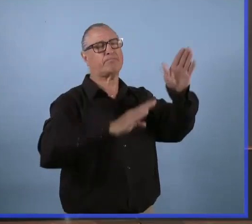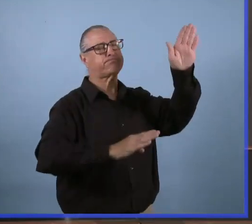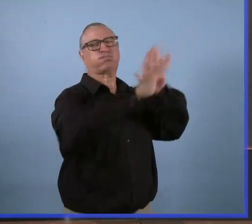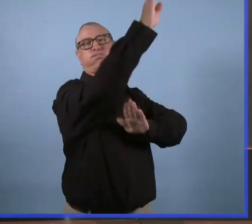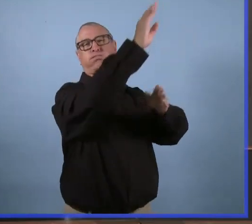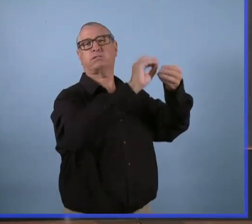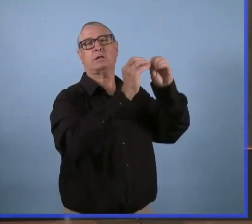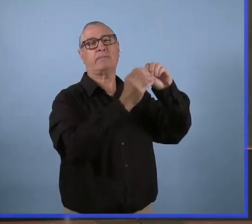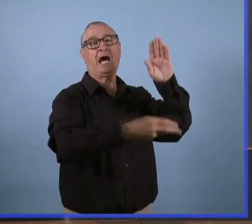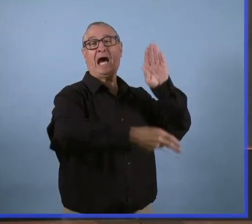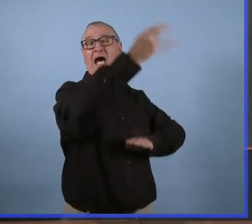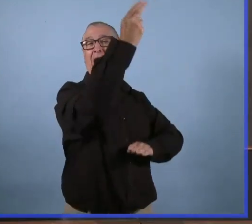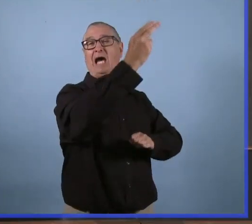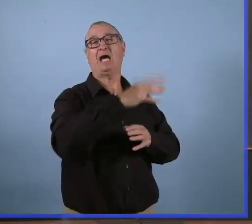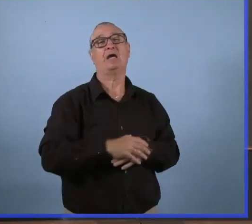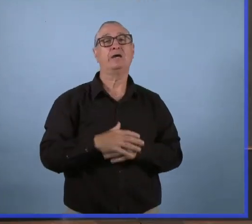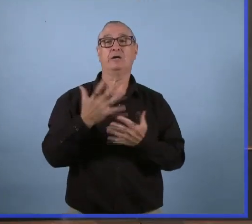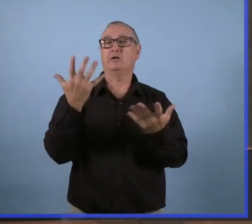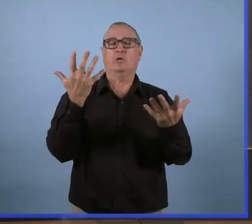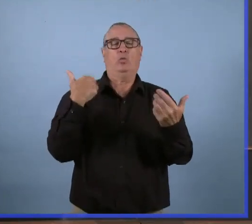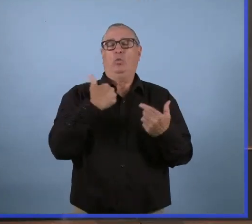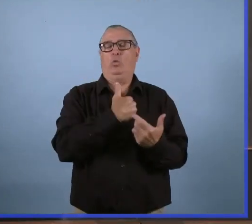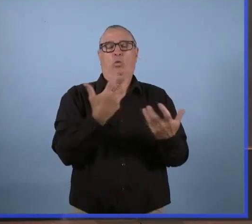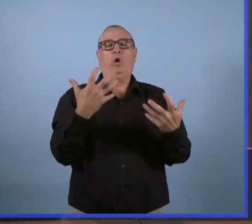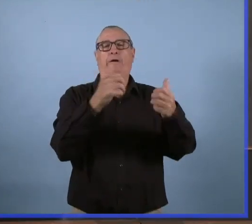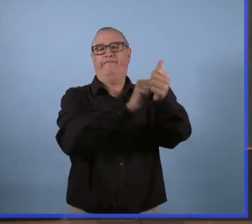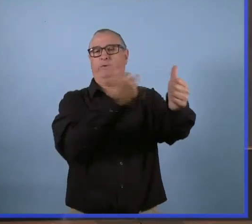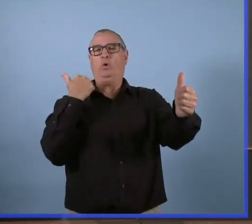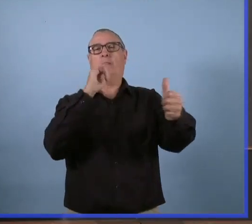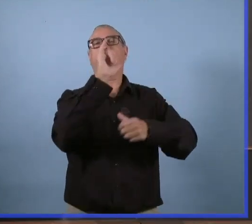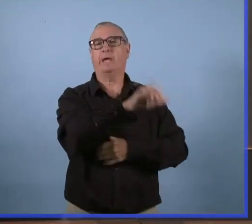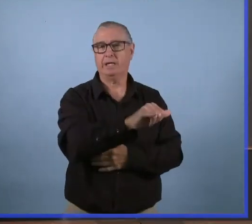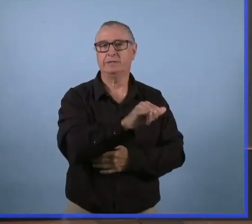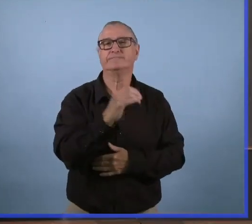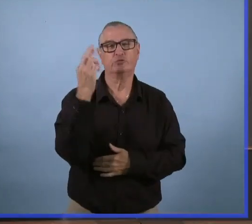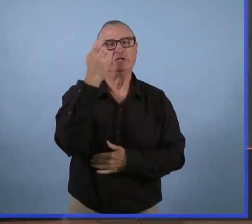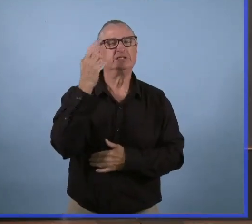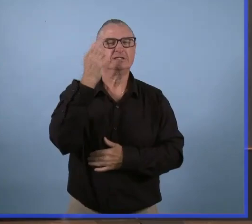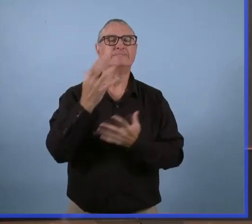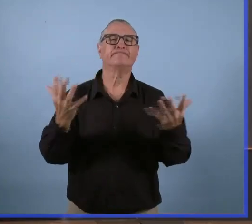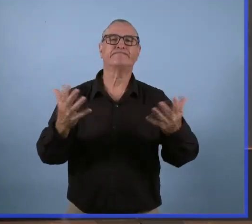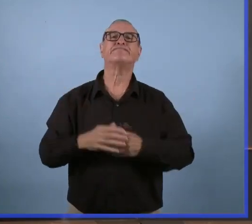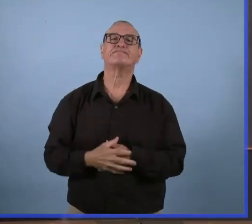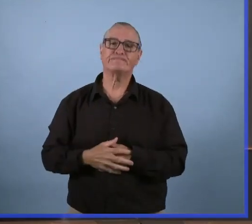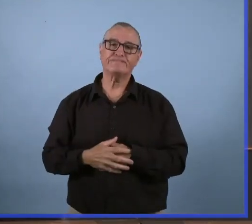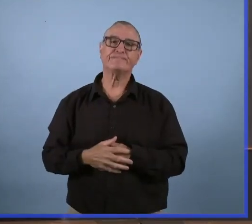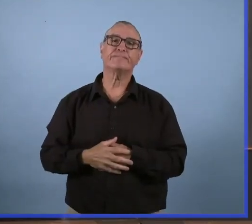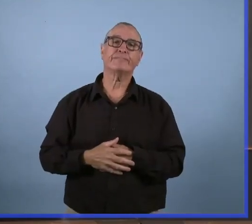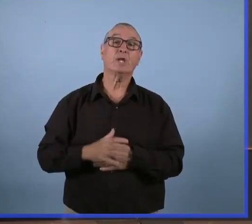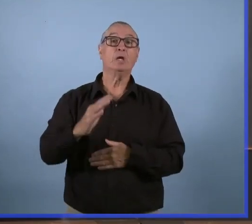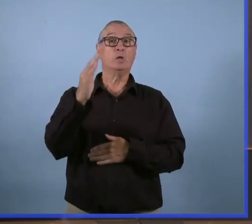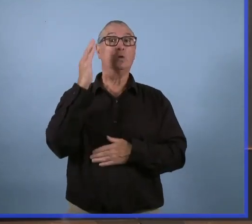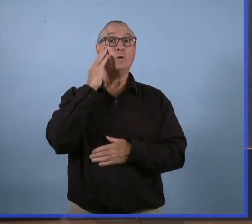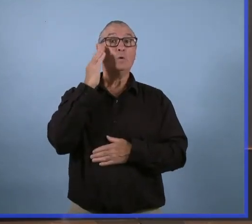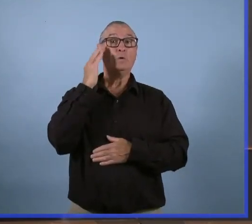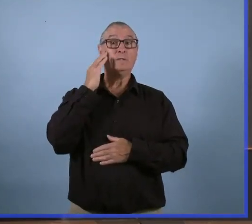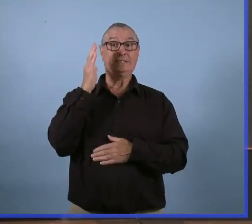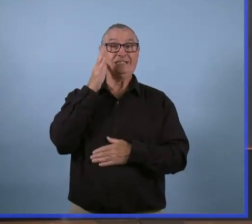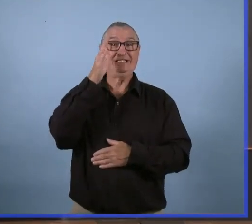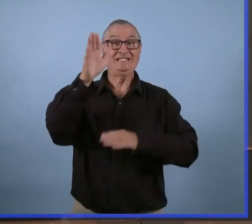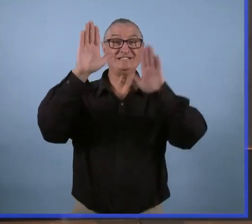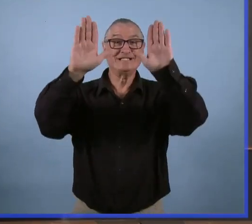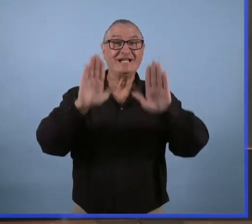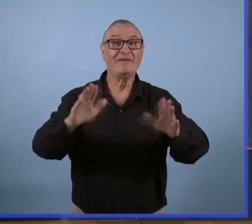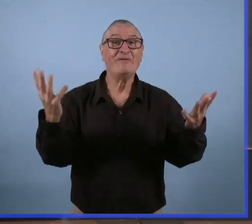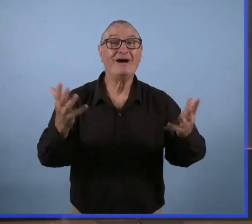notre été Manitobain. Dimanche, c'est la fête des pères et malheureusement nous ne pourrons pas célébrer